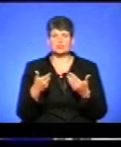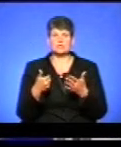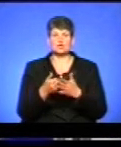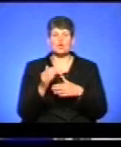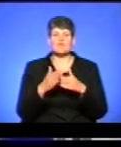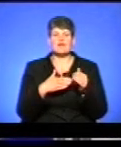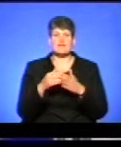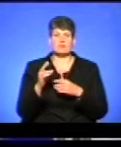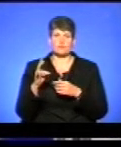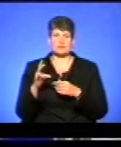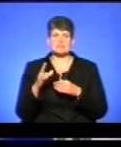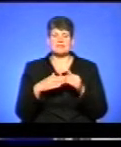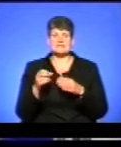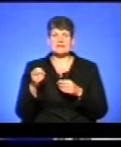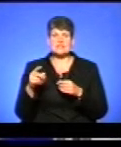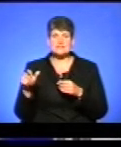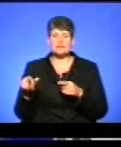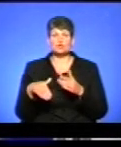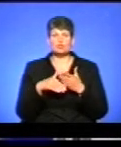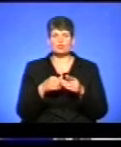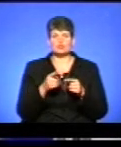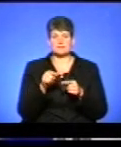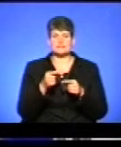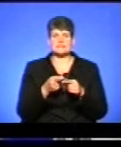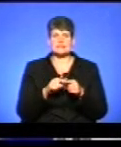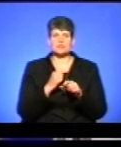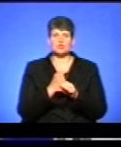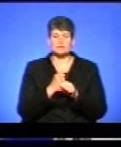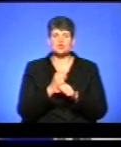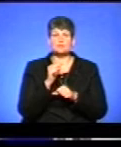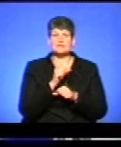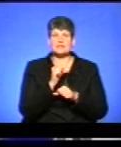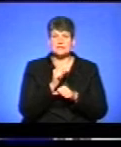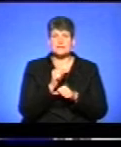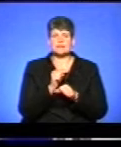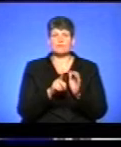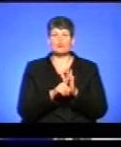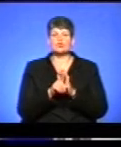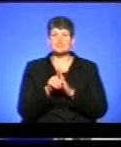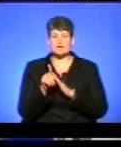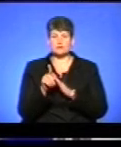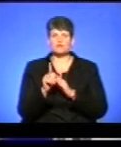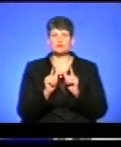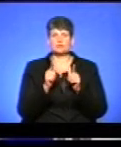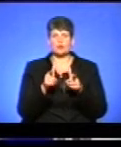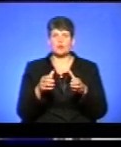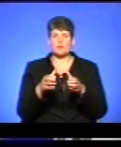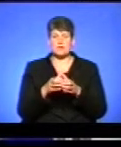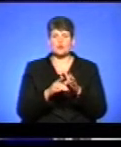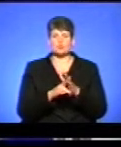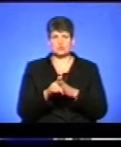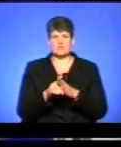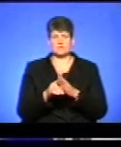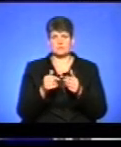кваліфікуваних спеціалістів, які допоможуть їм це зробити, і щоб їхній початок вступної кампанії розпочався вдало.